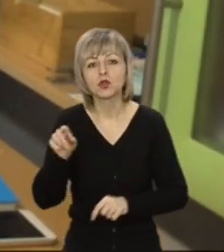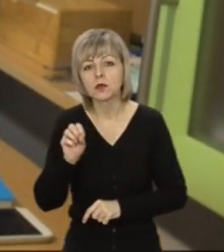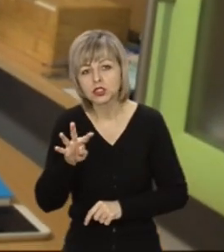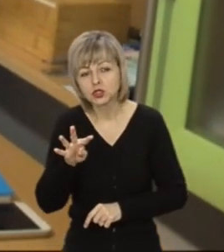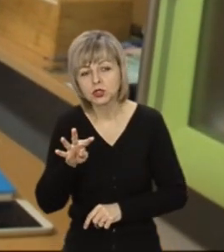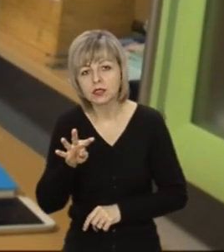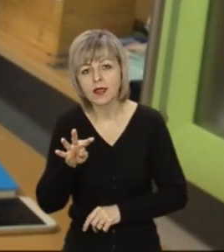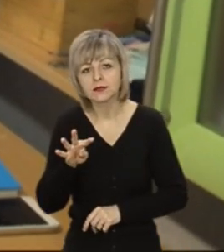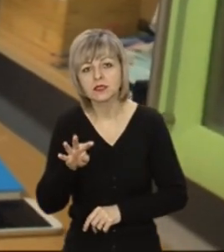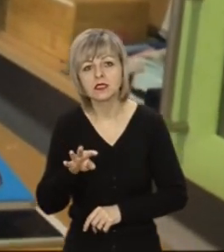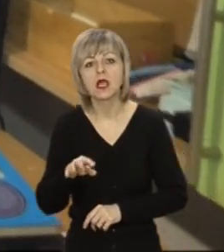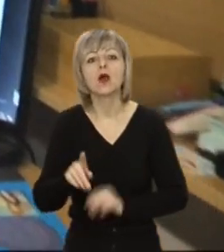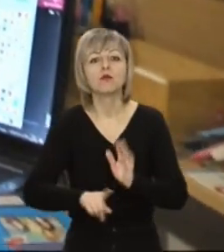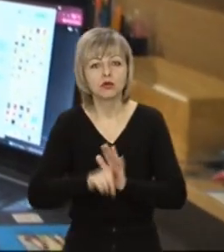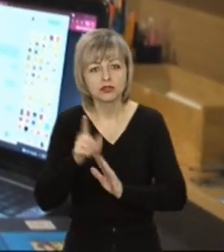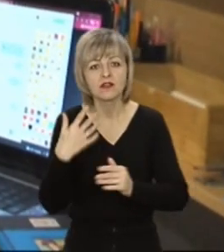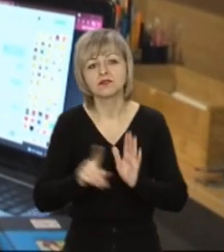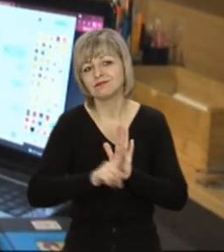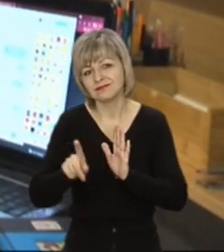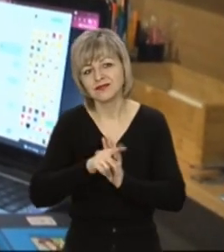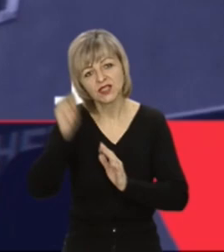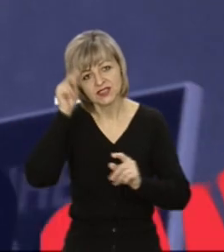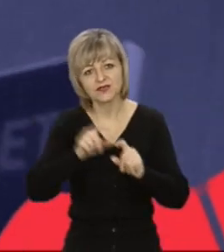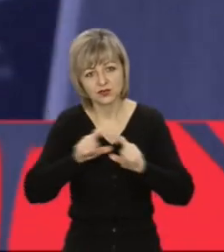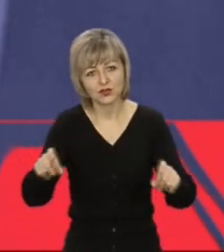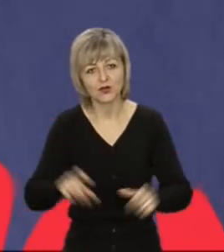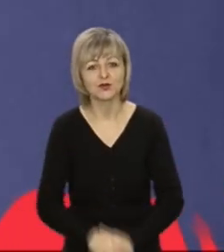імені Сухомлинського відновила очне навчання.